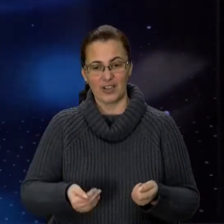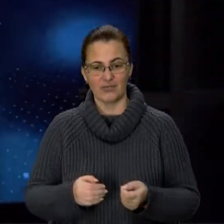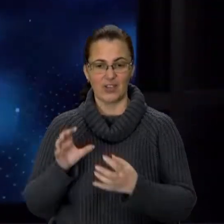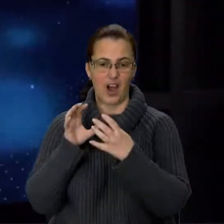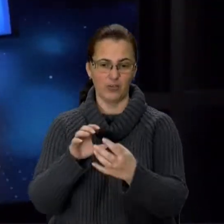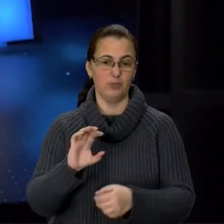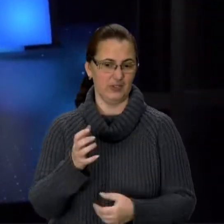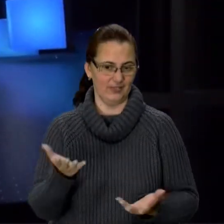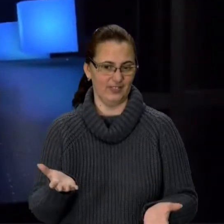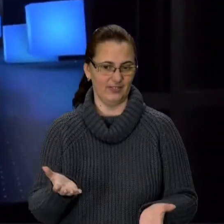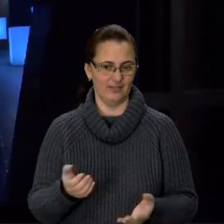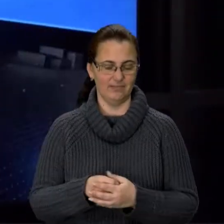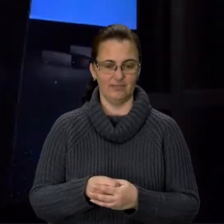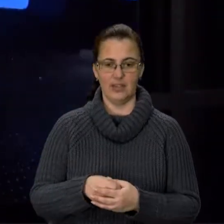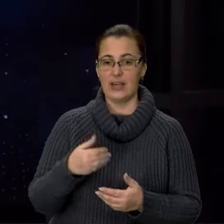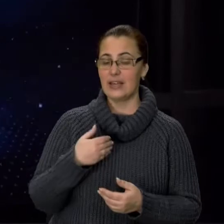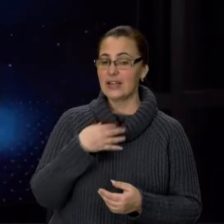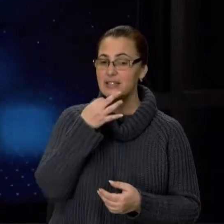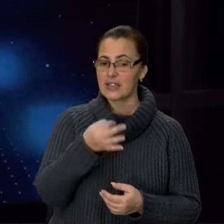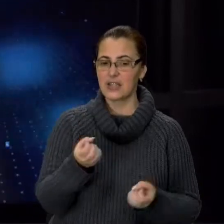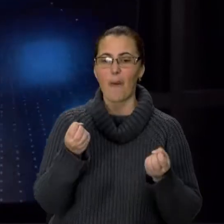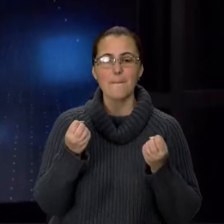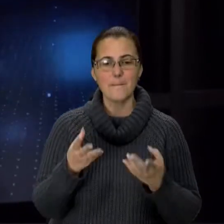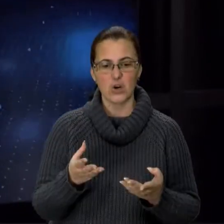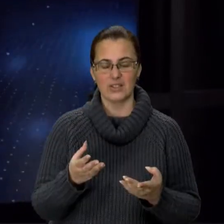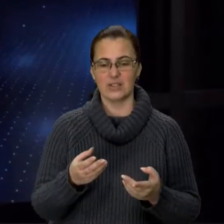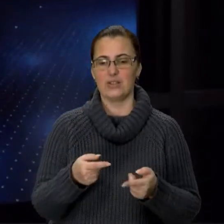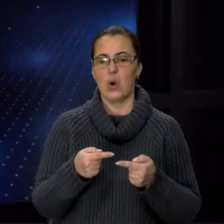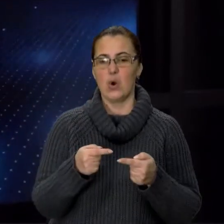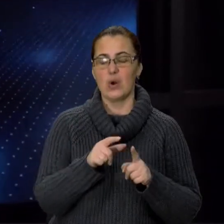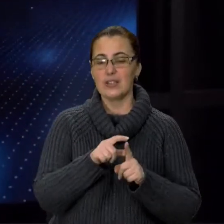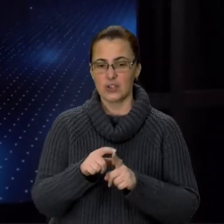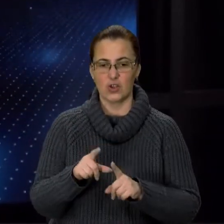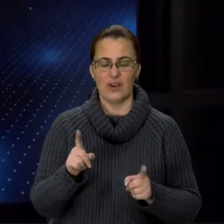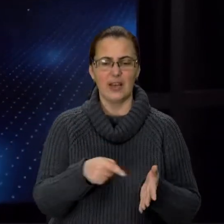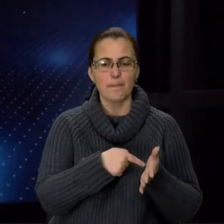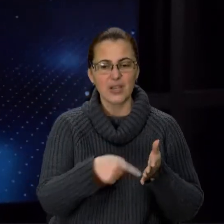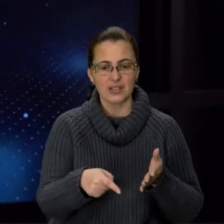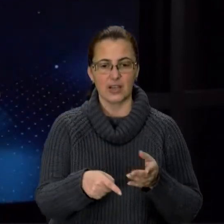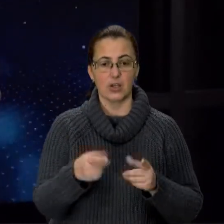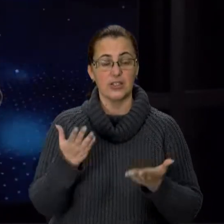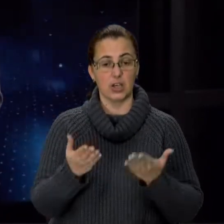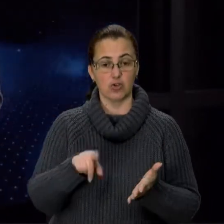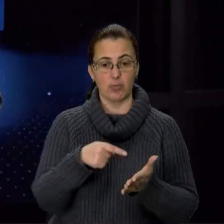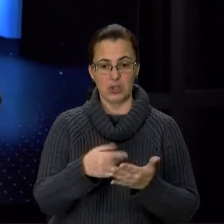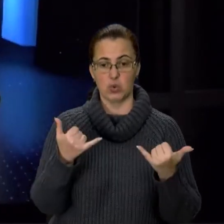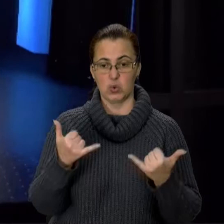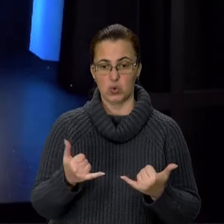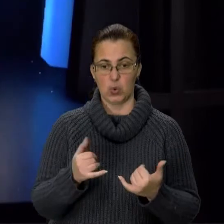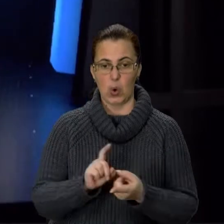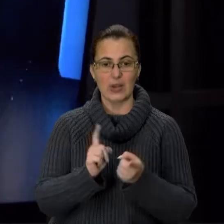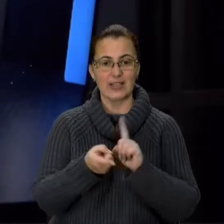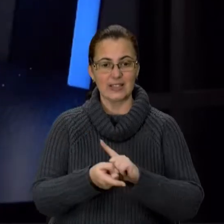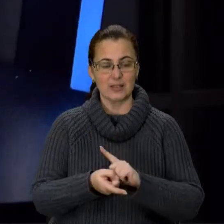Дивіться, я просто сказав одну просту річ, яку ви сьогодні, напевно, почуєте, я на ефірі ще раз підкреслю. Якщо місто сьогодні змінить